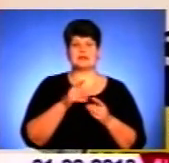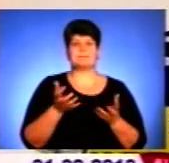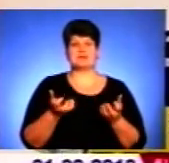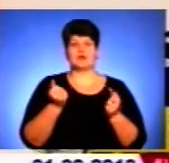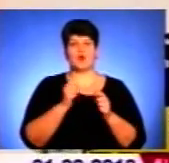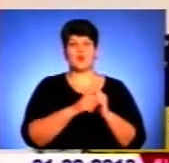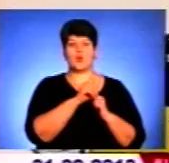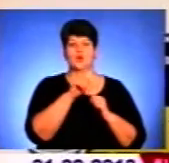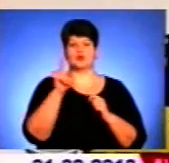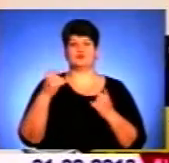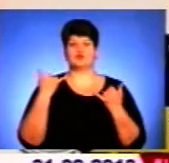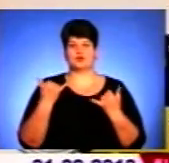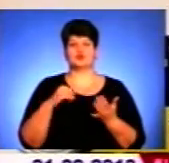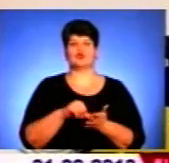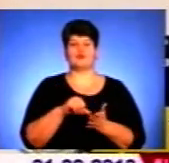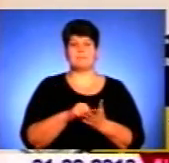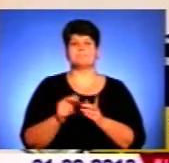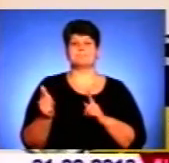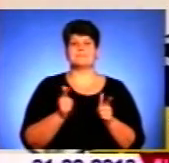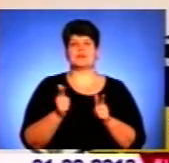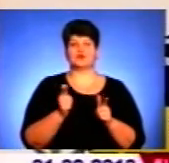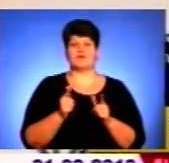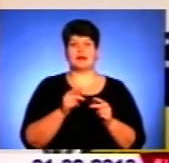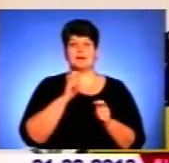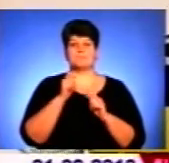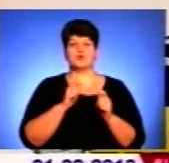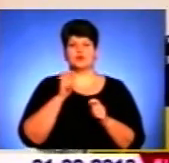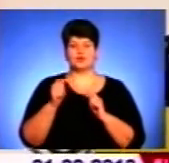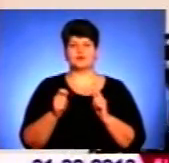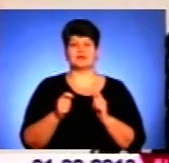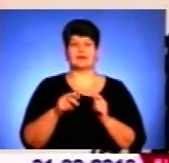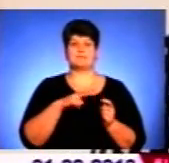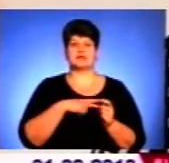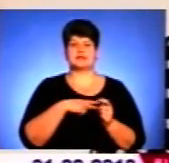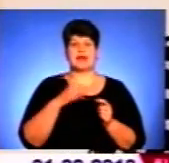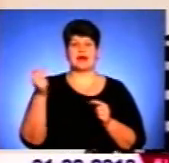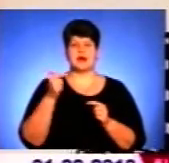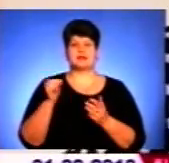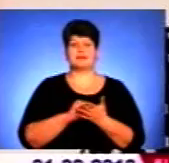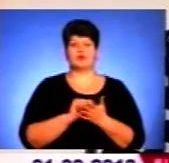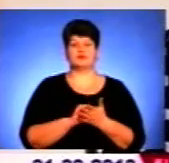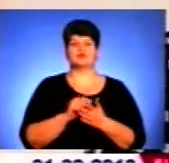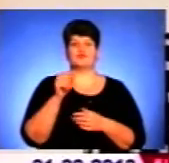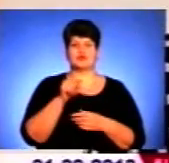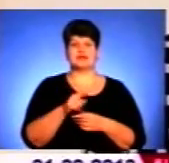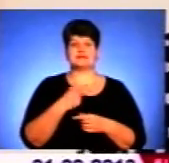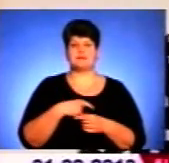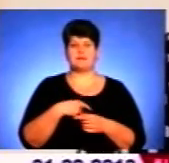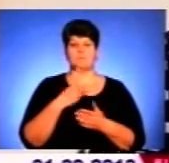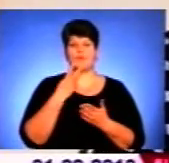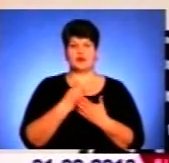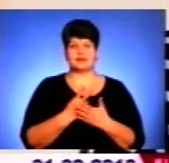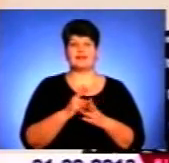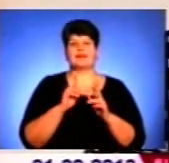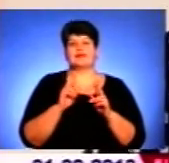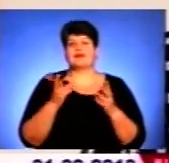сьогоднішньому учаснику підготували подарунки, призи, грамоти, дипломи для того, щоб вони не тільки себе показали, а й